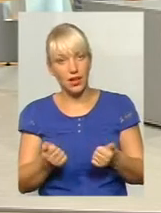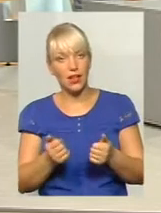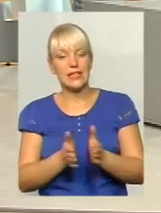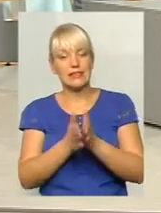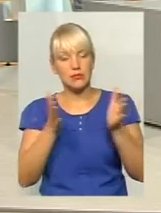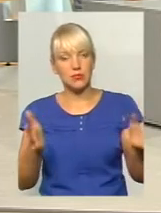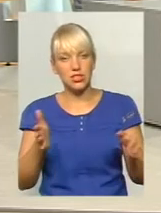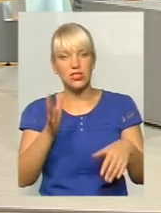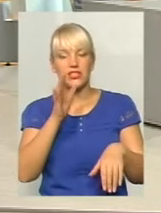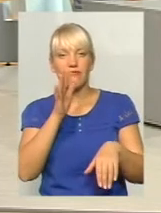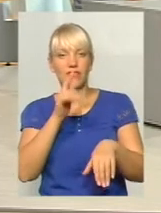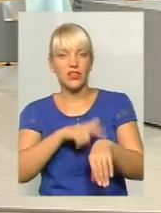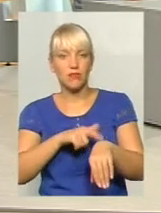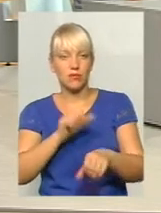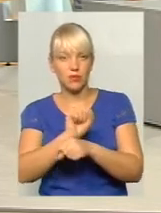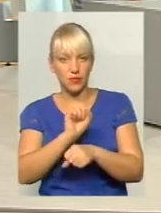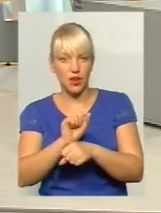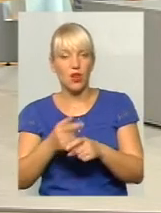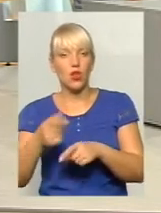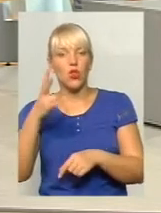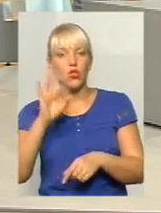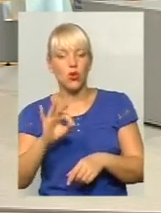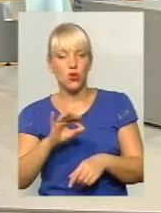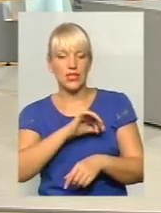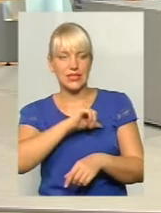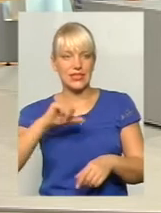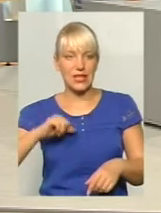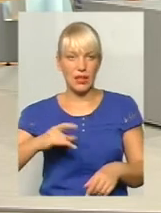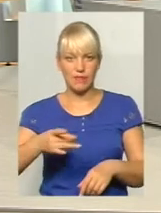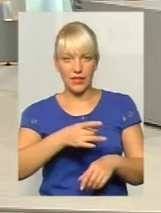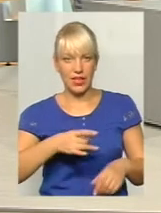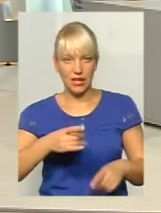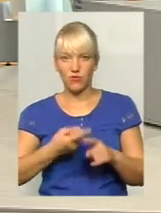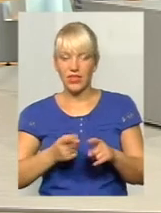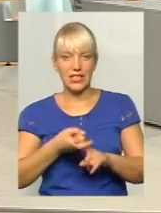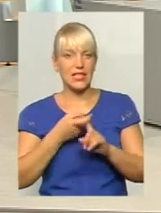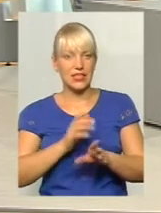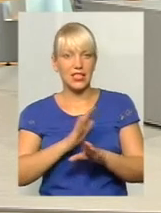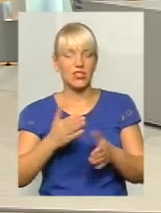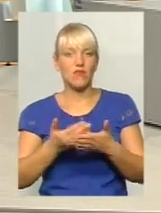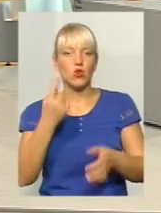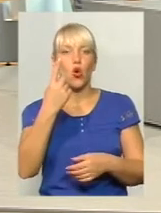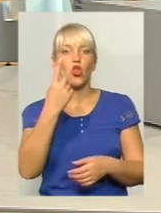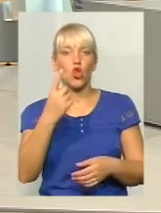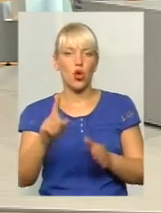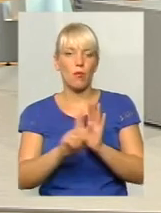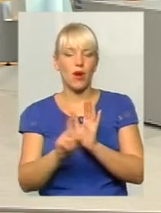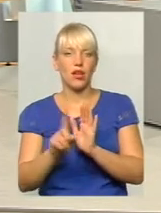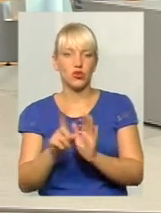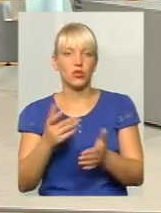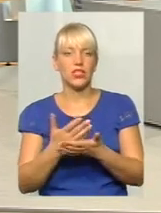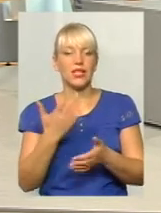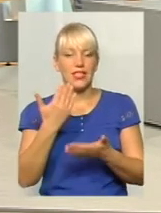інтервал руху, але сам мікрорайон, він не залежить від одного маршруту. Є інші маршрути.